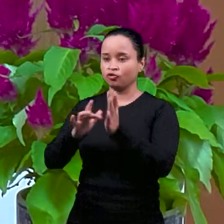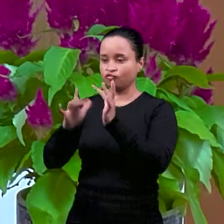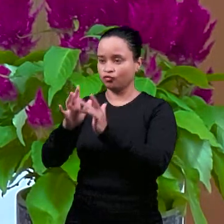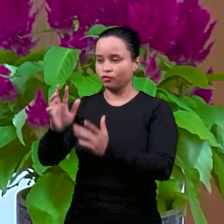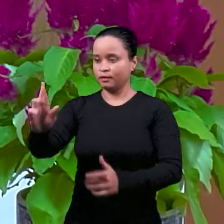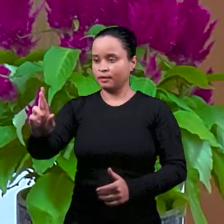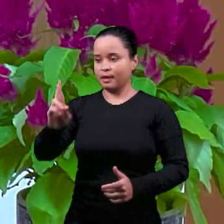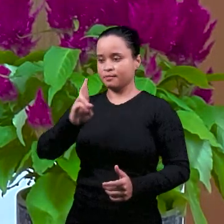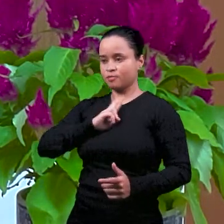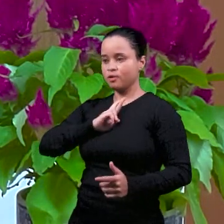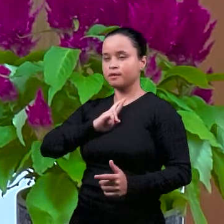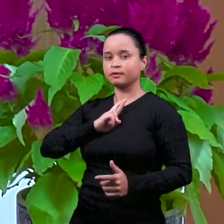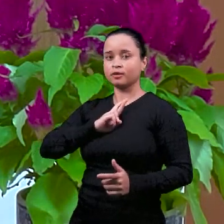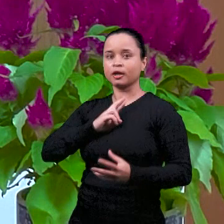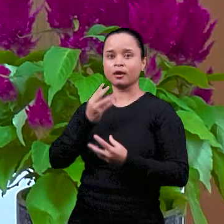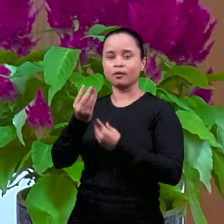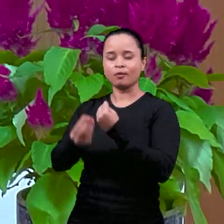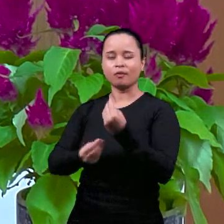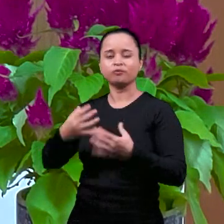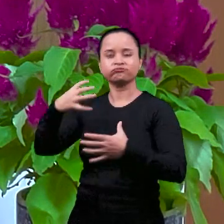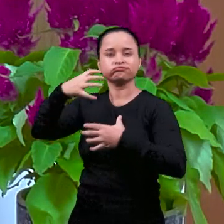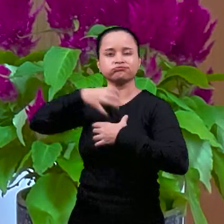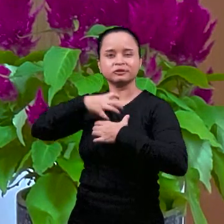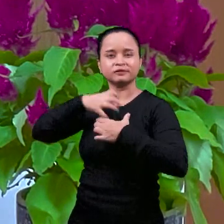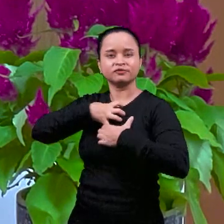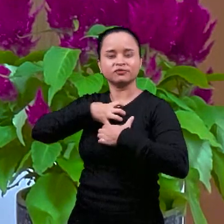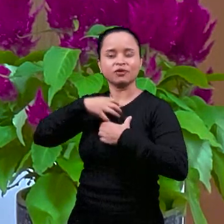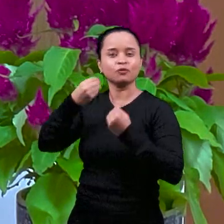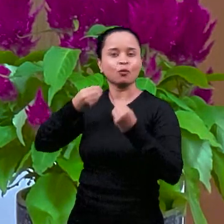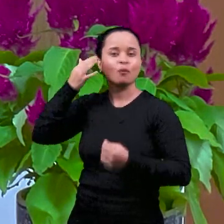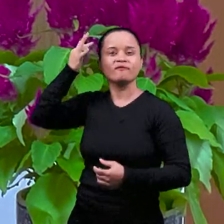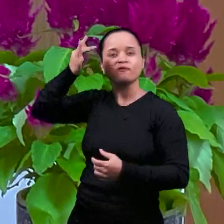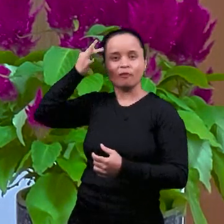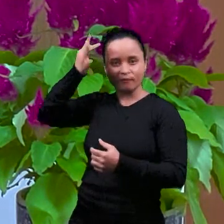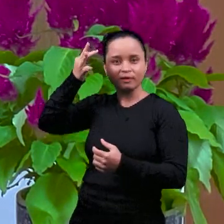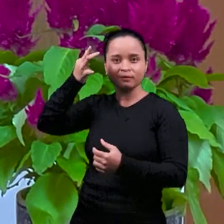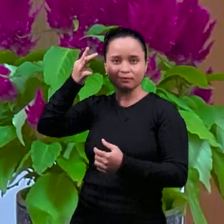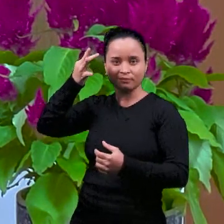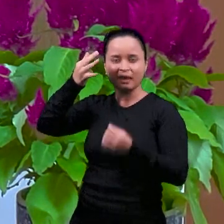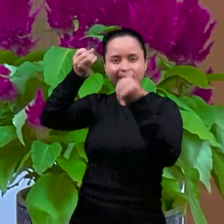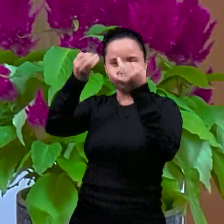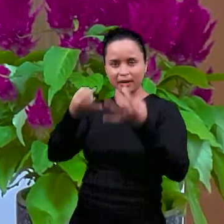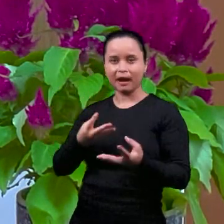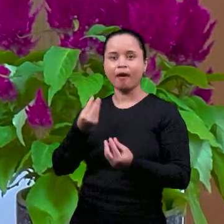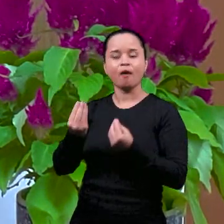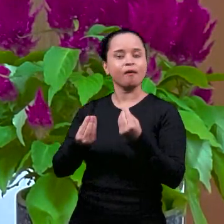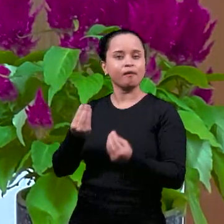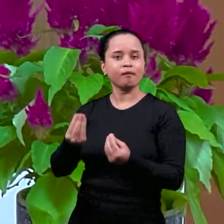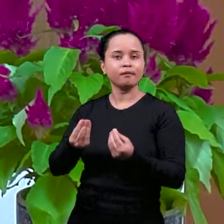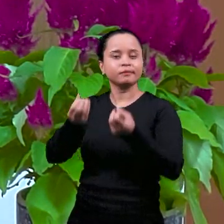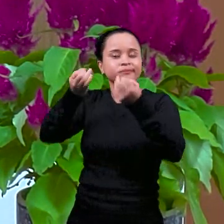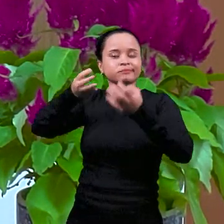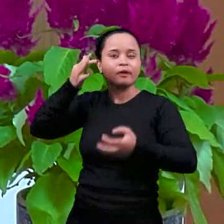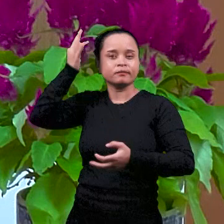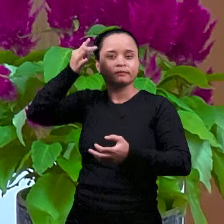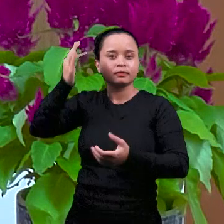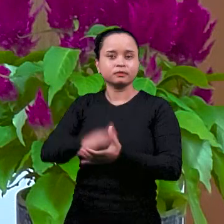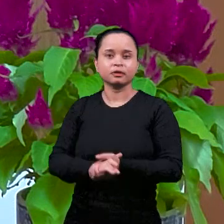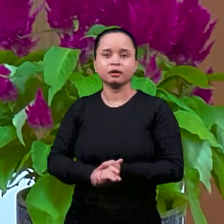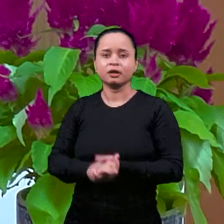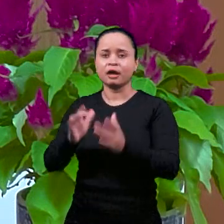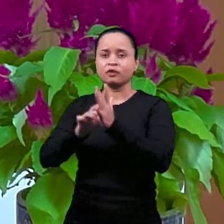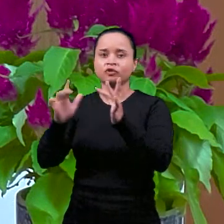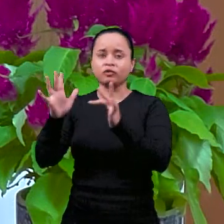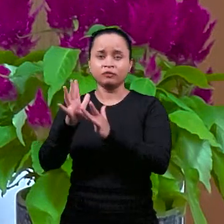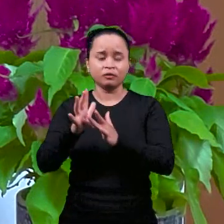философский. И проект Божий был нефилософским. Поэтому Иисус и